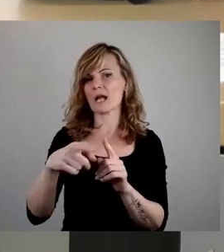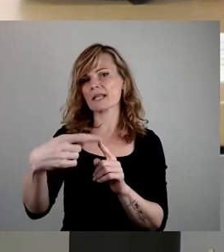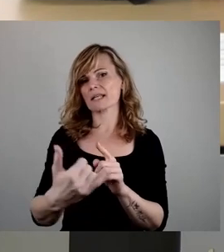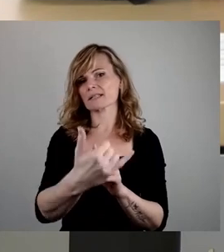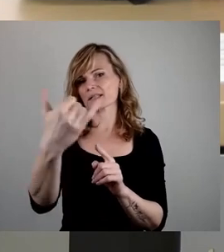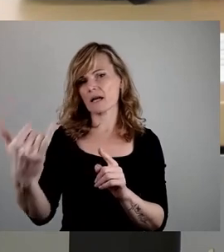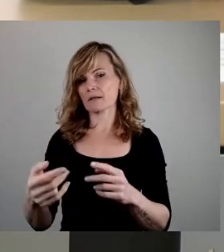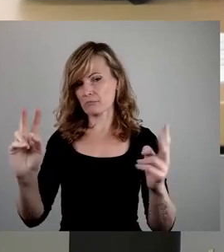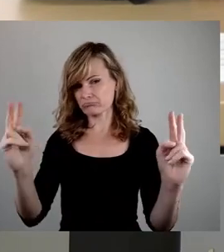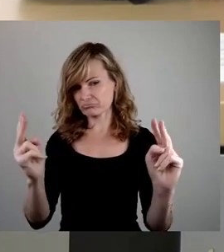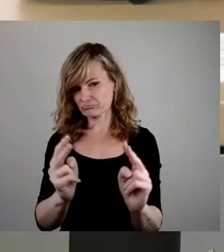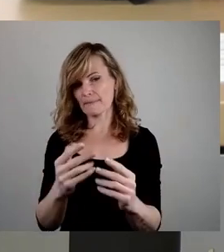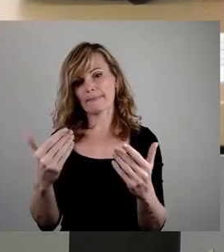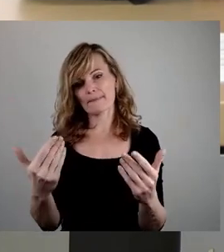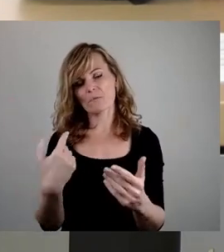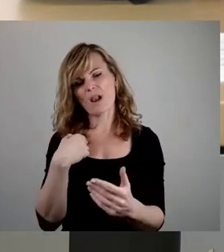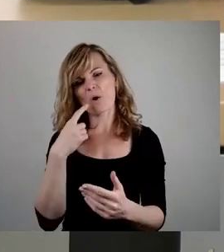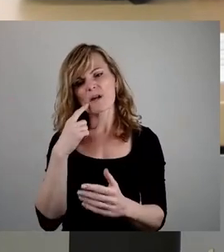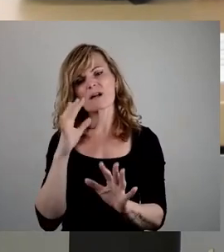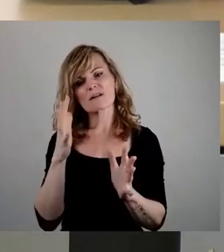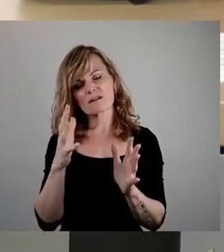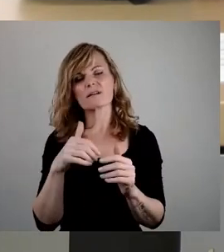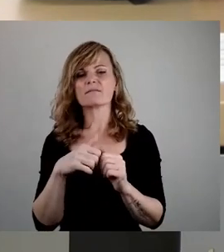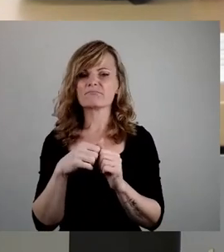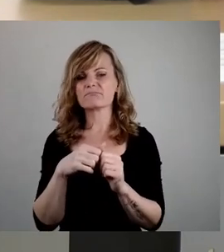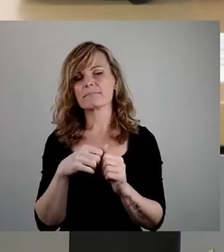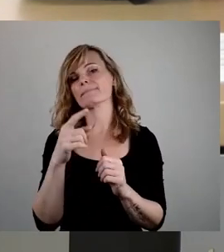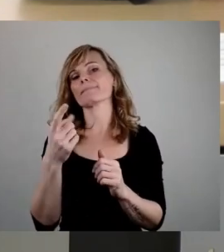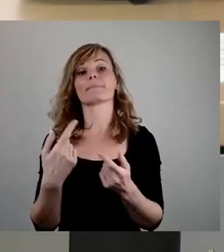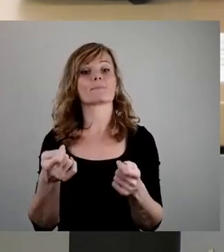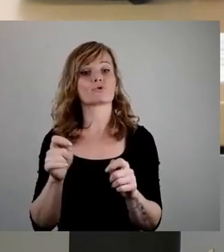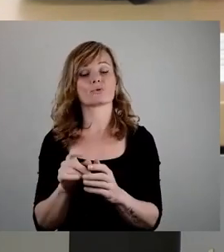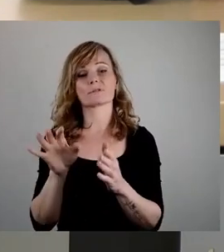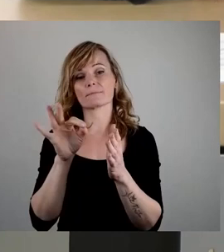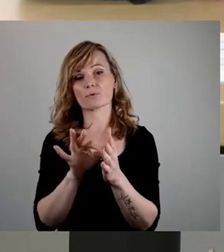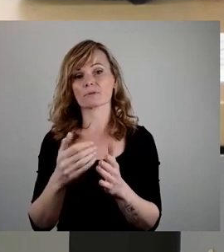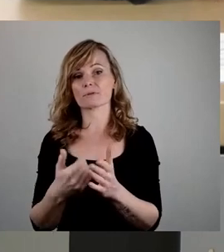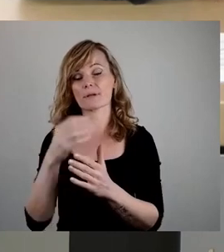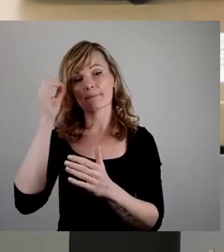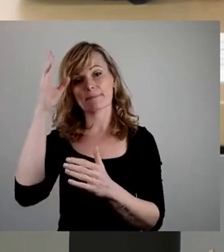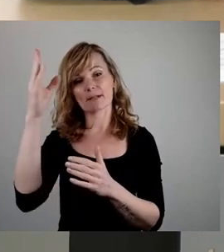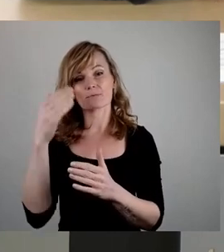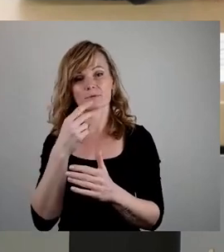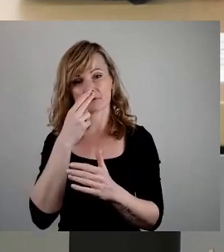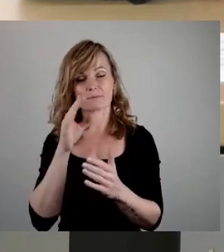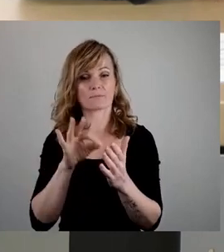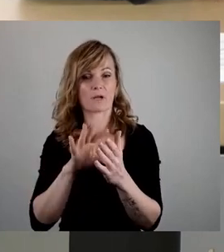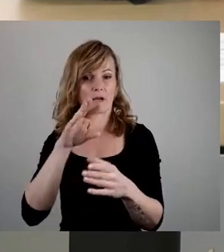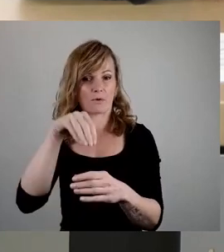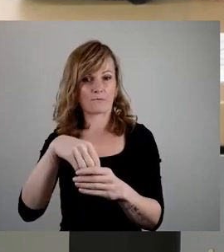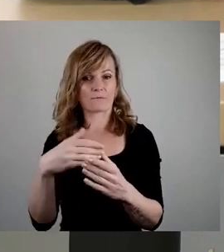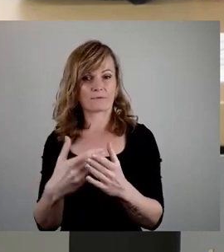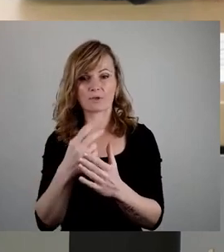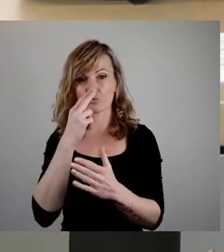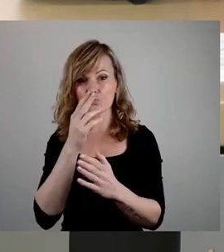werden, für etwas konservativ. Und der Beschlusspunkt, der jetzt hier im Bildungsausschuss aufgenommen worden ist, konzentriert sich eben nicht nur auf den Dresdner